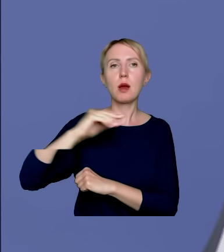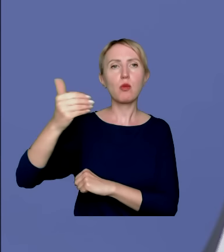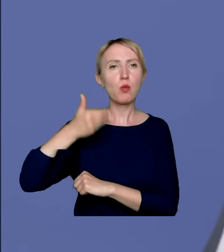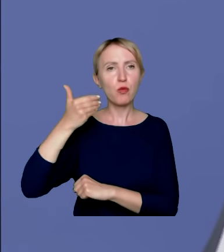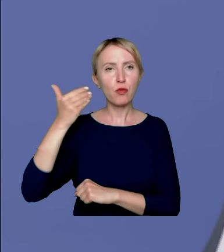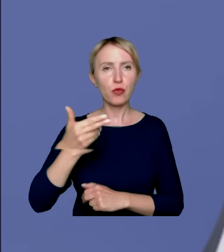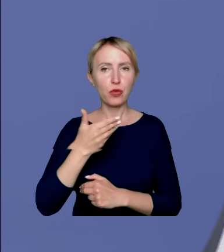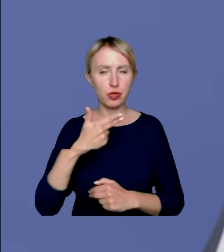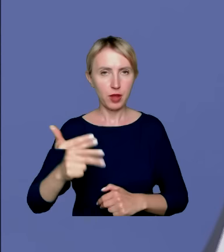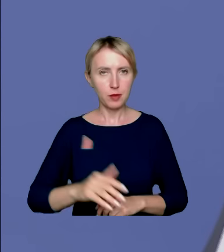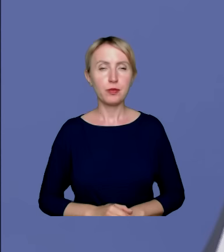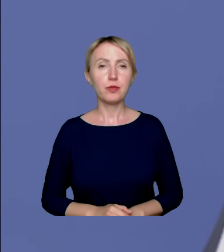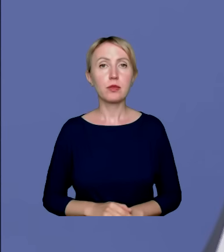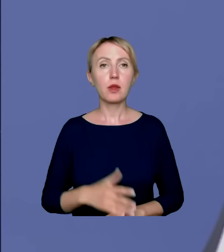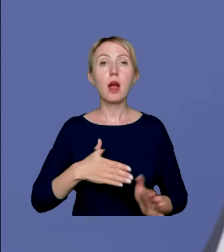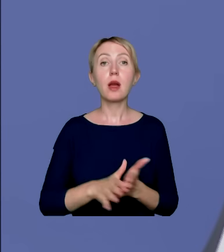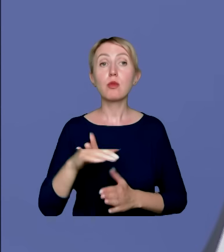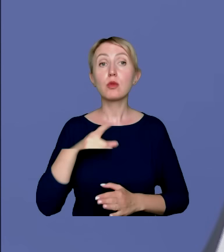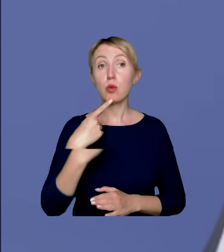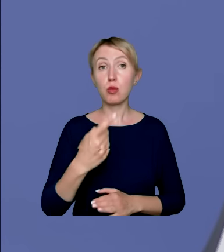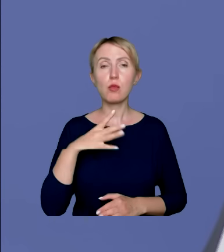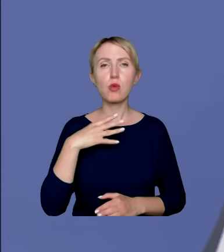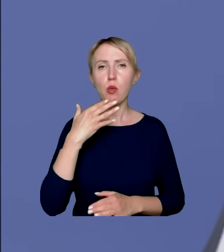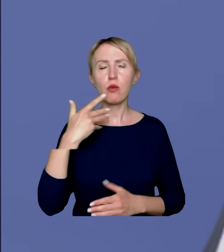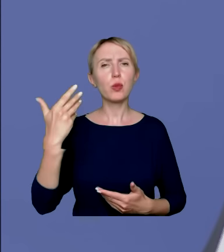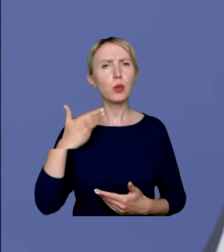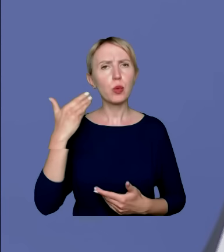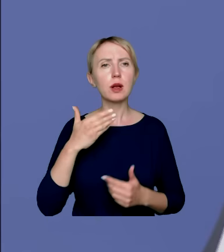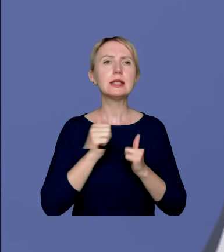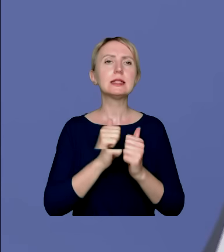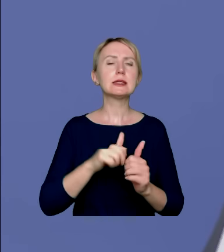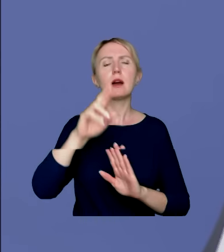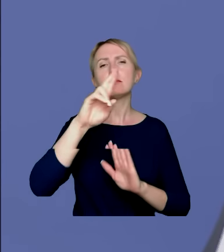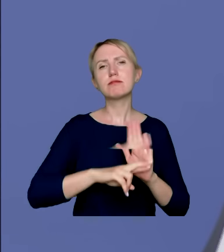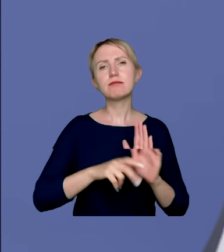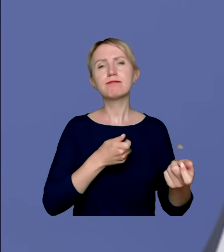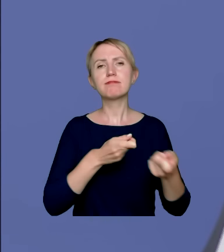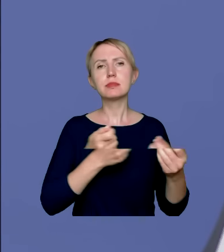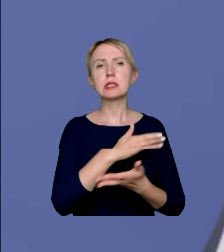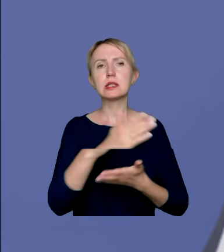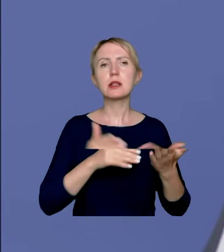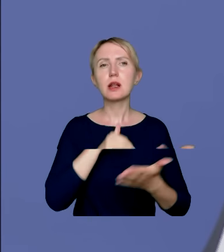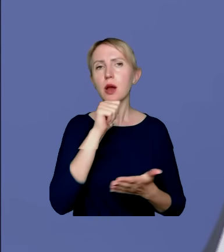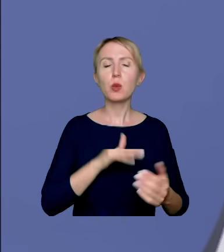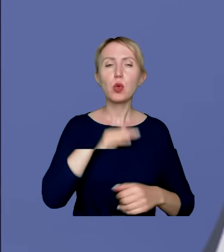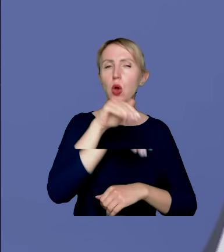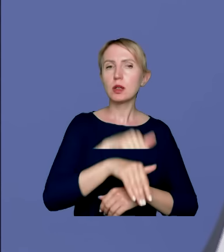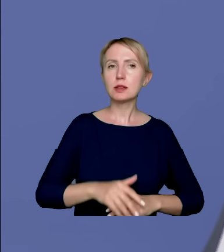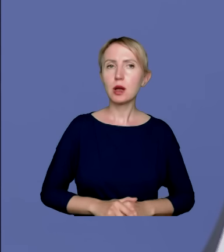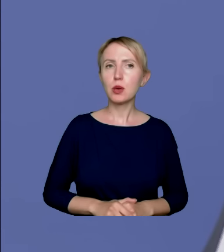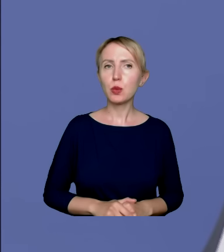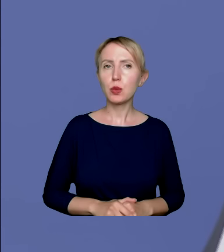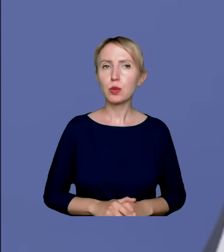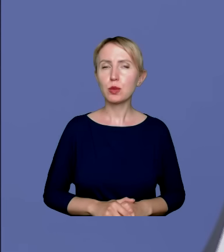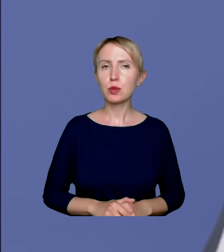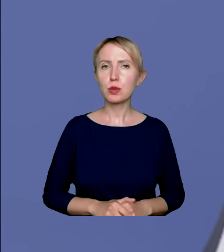Zaczęło się to w tym momencie, kiedy po omówieniu roli regulatorów w krajach Europy i Zachodu cywilizowanego,